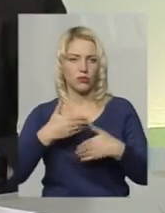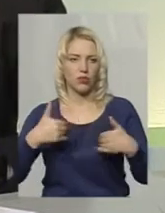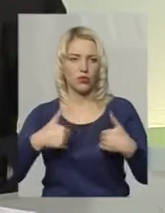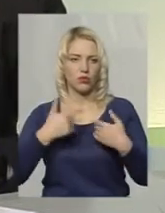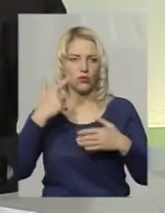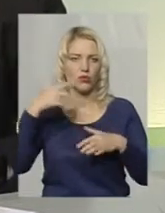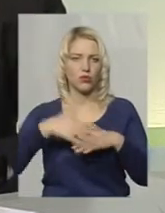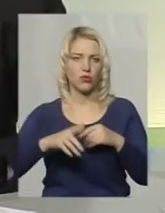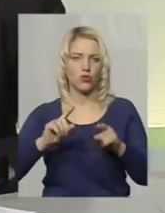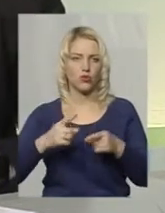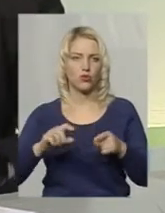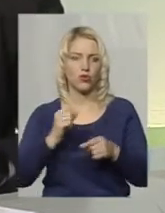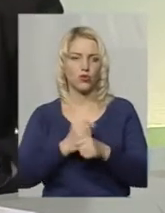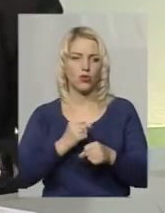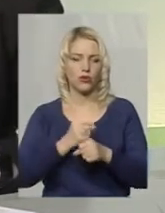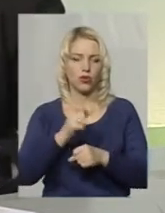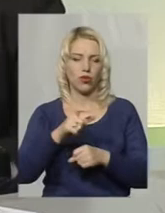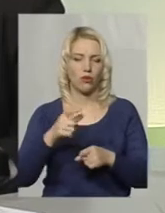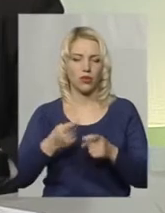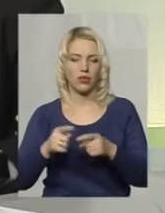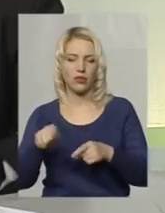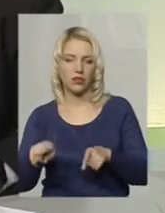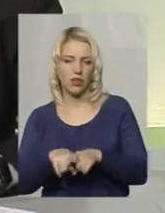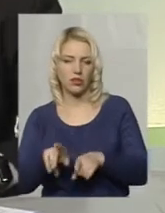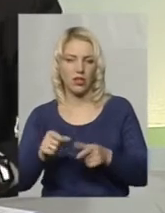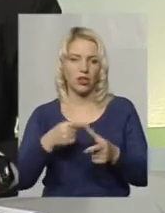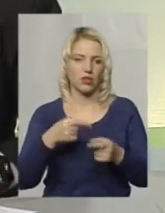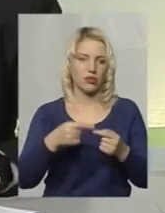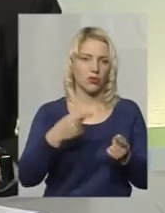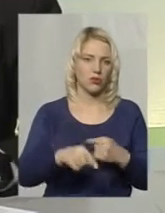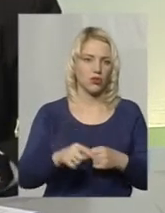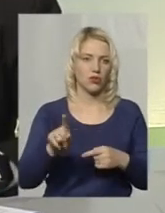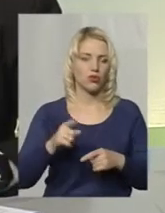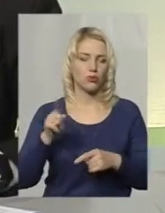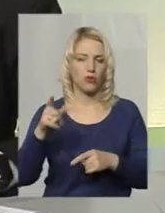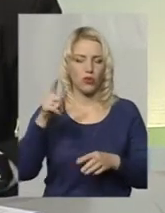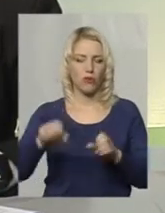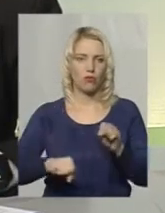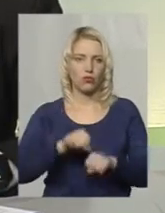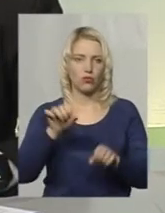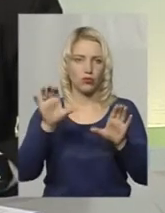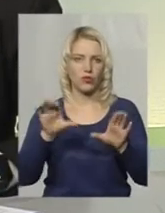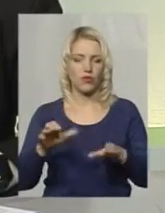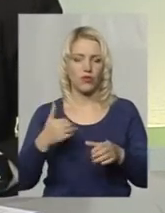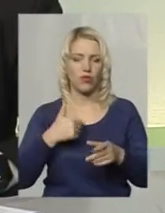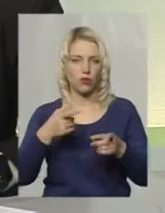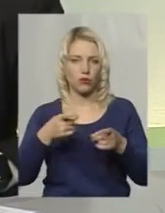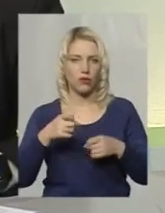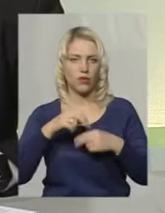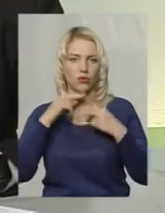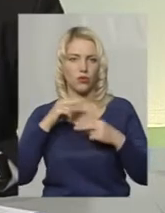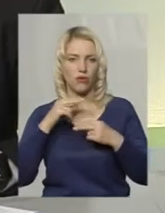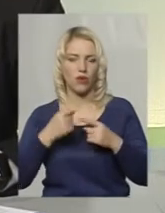зрозуміти, чому роблять громадяни той чи інший крок, чому вони свідомо порушують фактично діюче законодавство. Вони хочуть перевернути увагу.